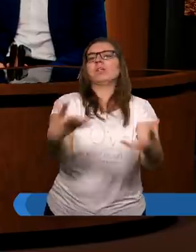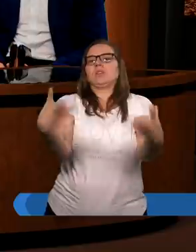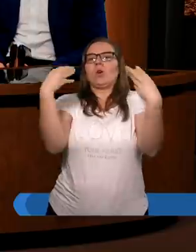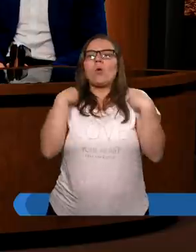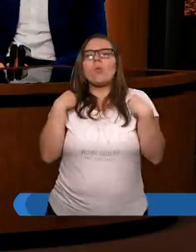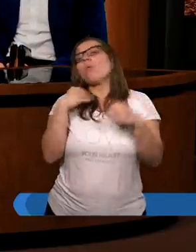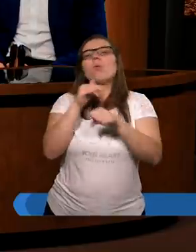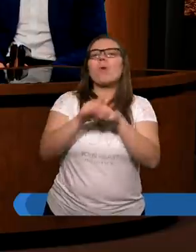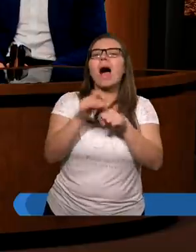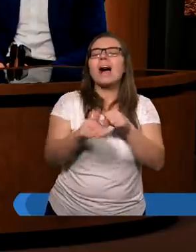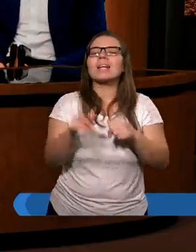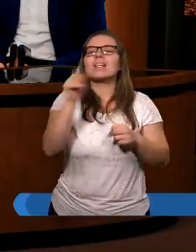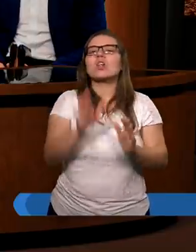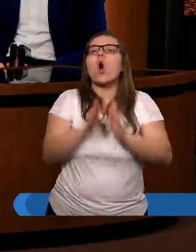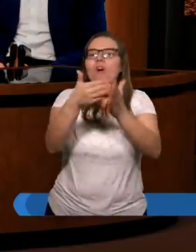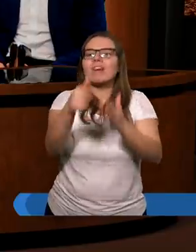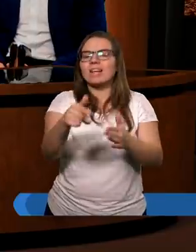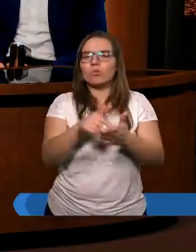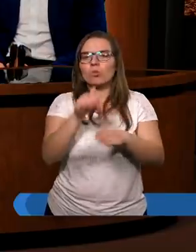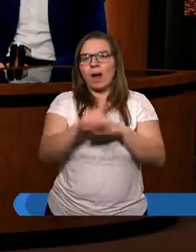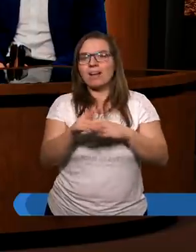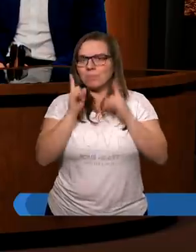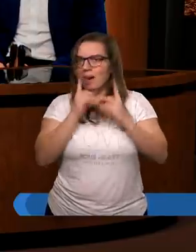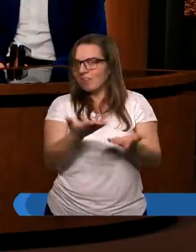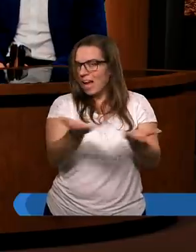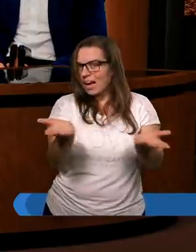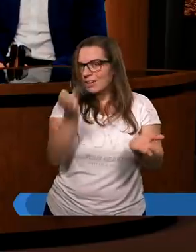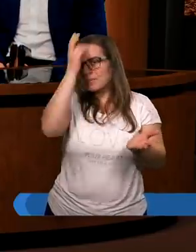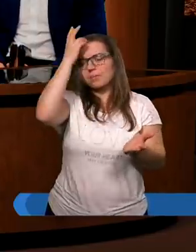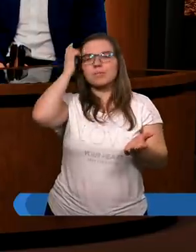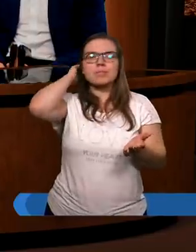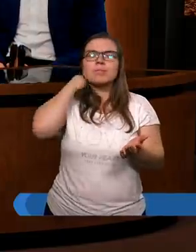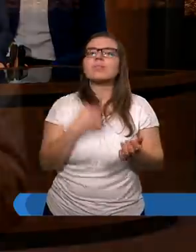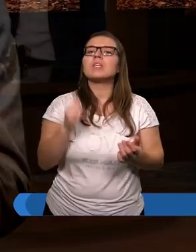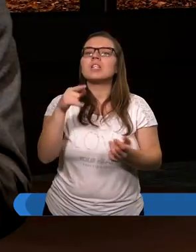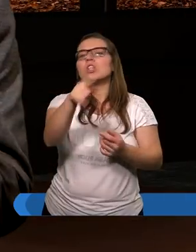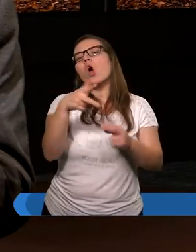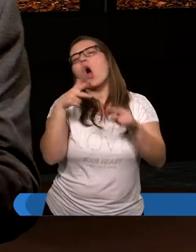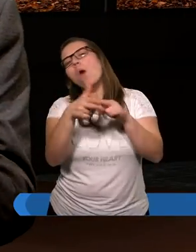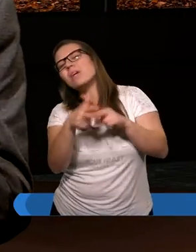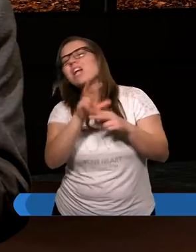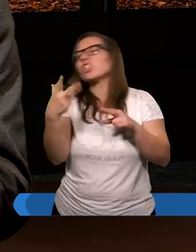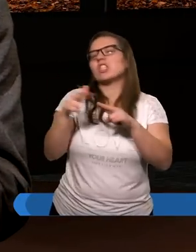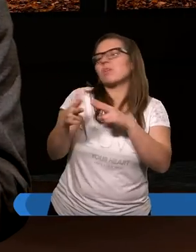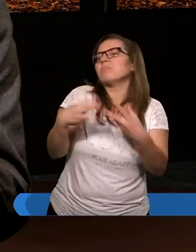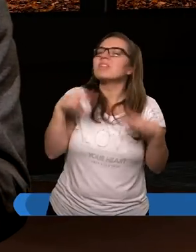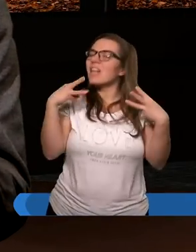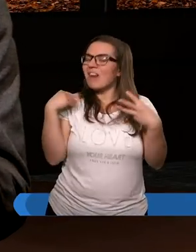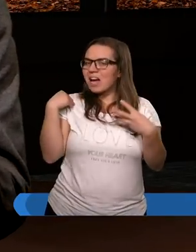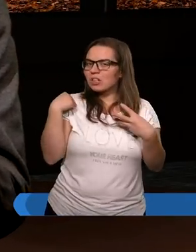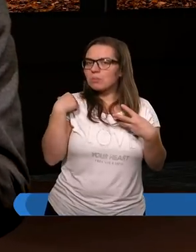ułaskawienie od ówczesnych władz rzymskich. Nie sprawdzano, czy są obrzezani, czy są nieobrzezani,